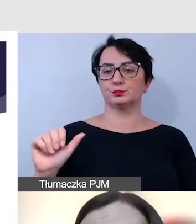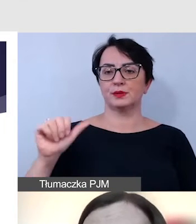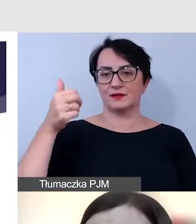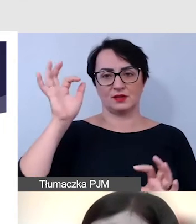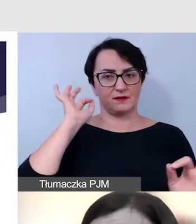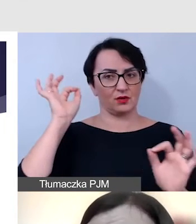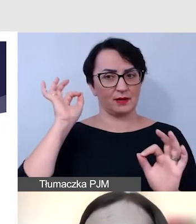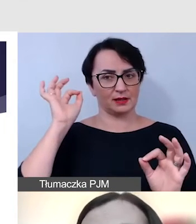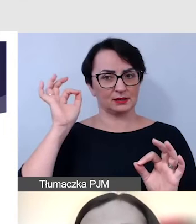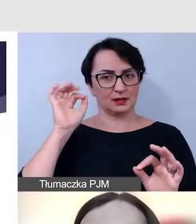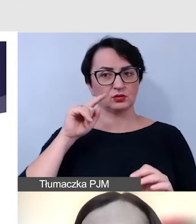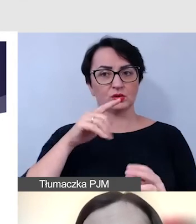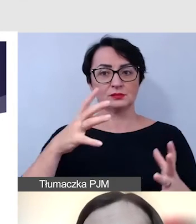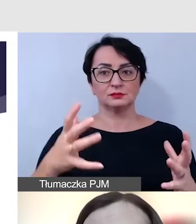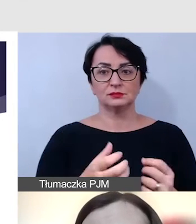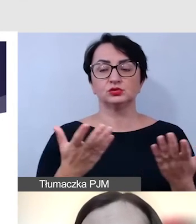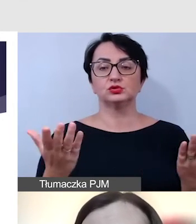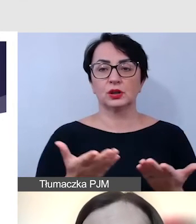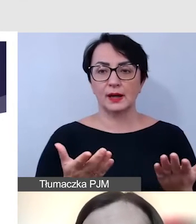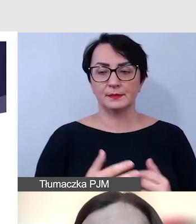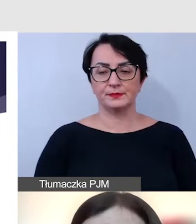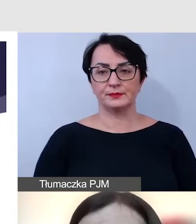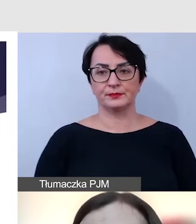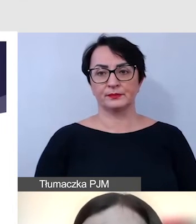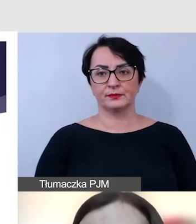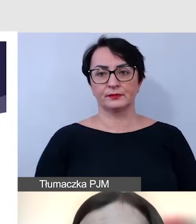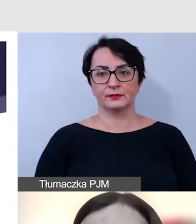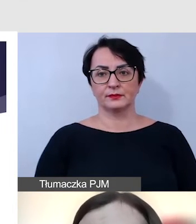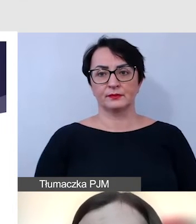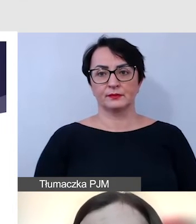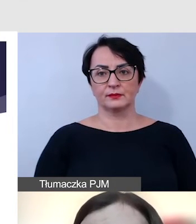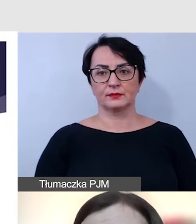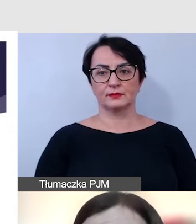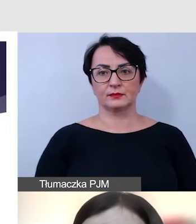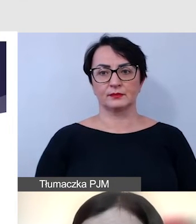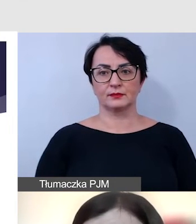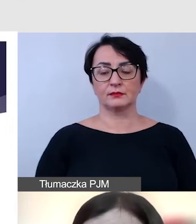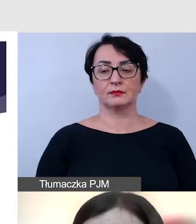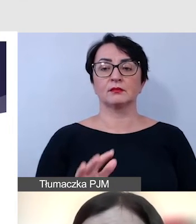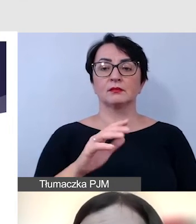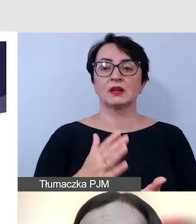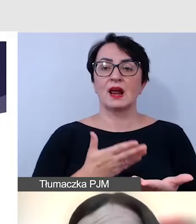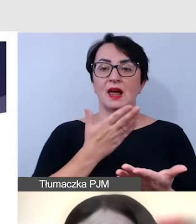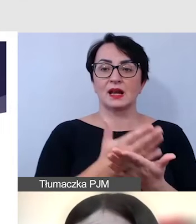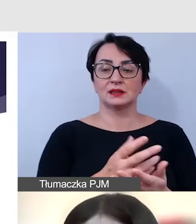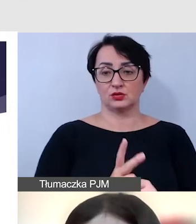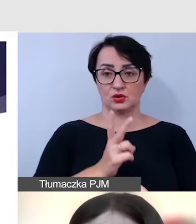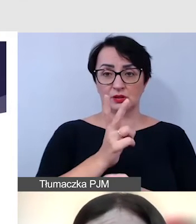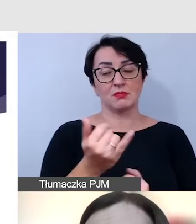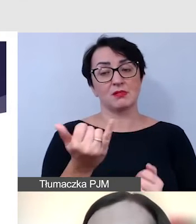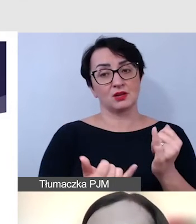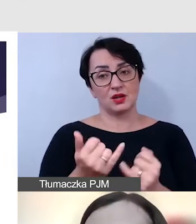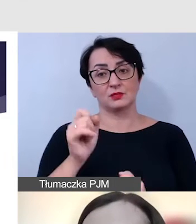informacja, którą znajdziemy w deklaracji dostępności, jeśli